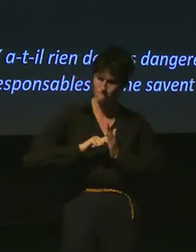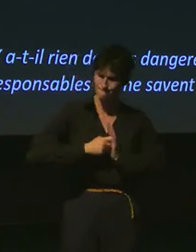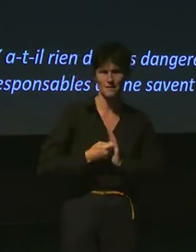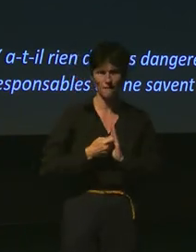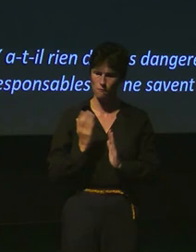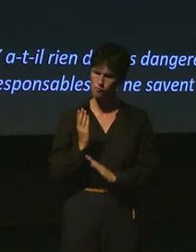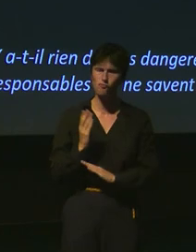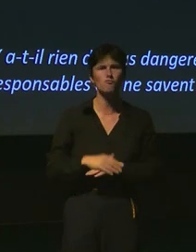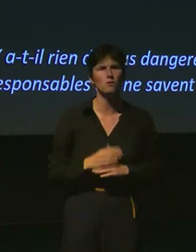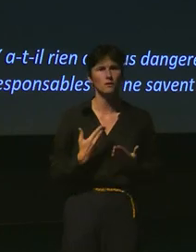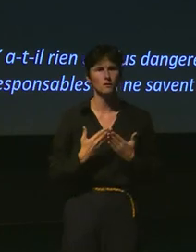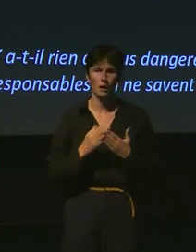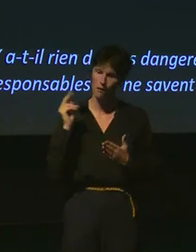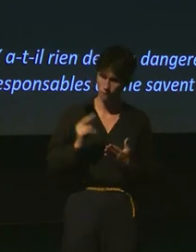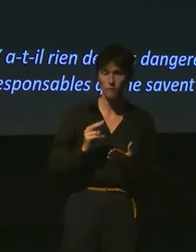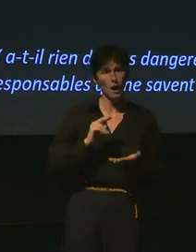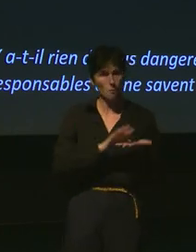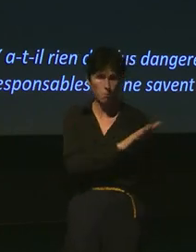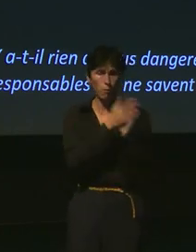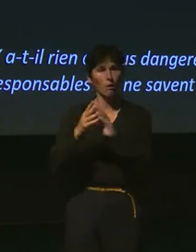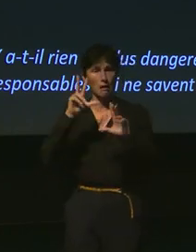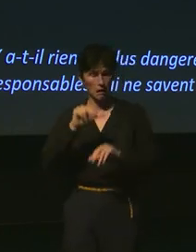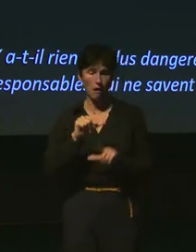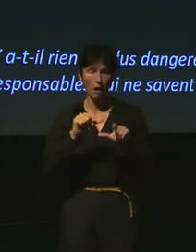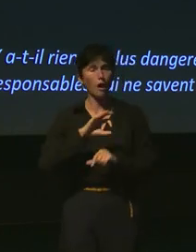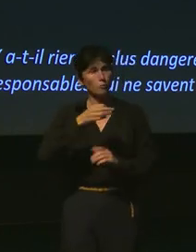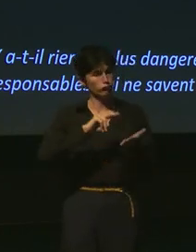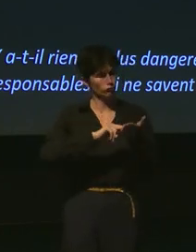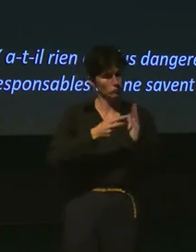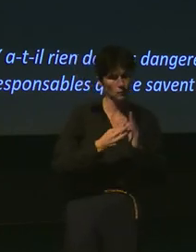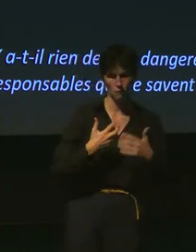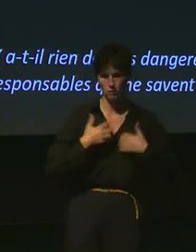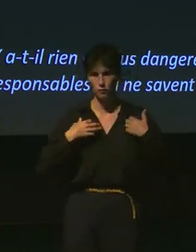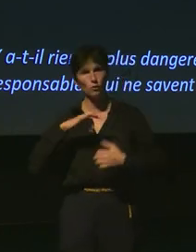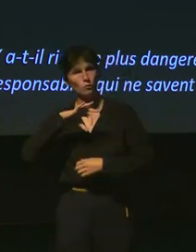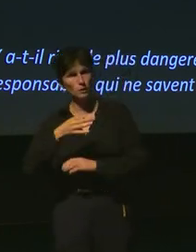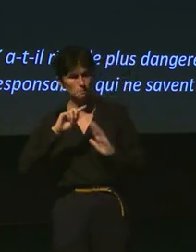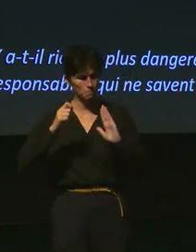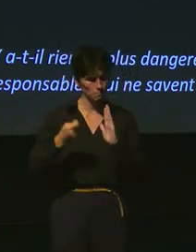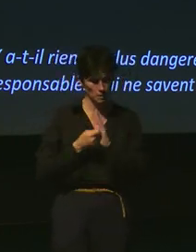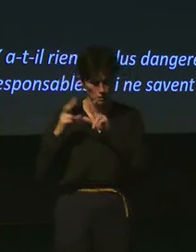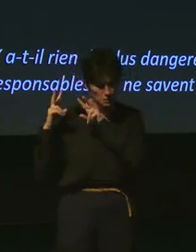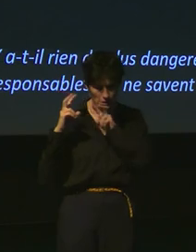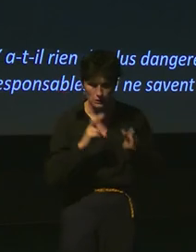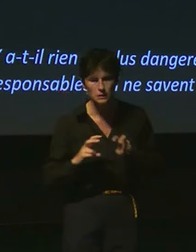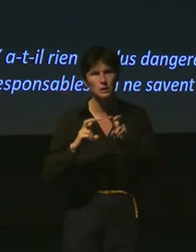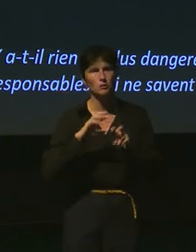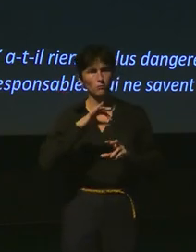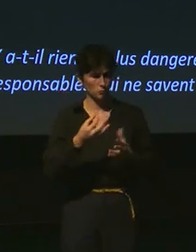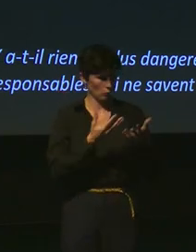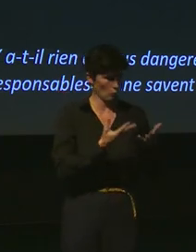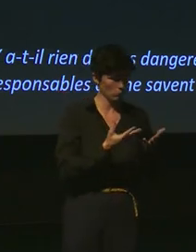réels progrès ont été établis par le progrès scientifique au cours de l'anthropocène,'est-à-dire depuis, disons, fin de compte à maintenant.